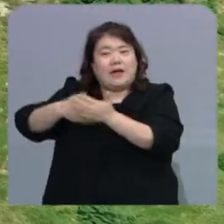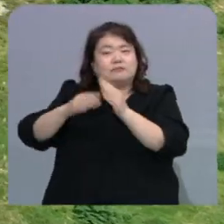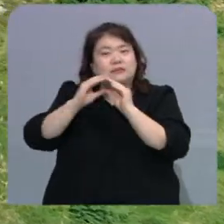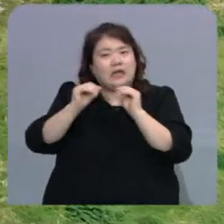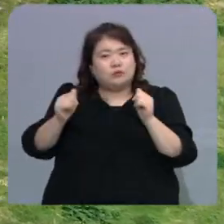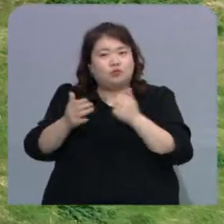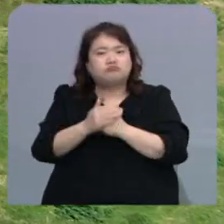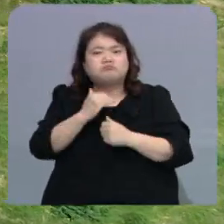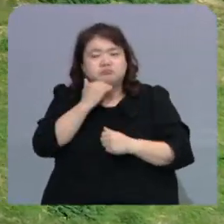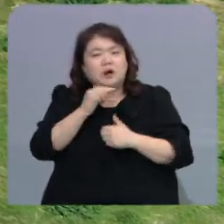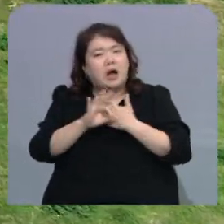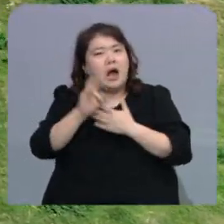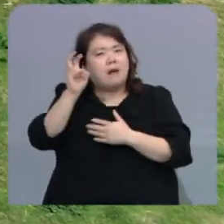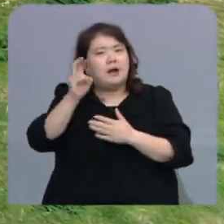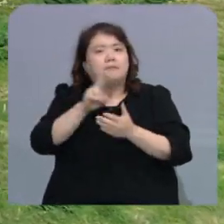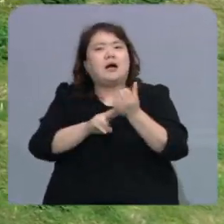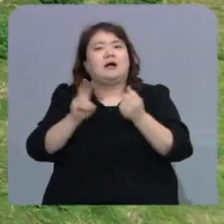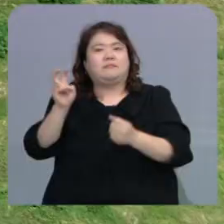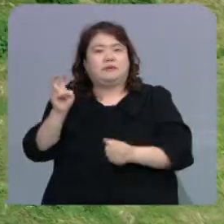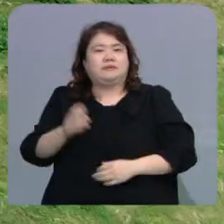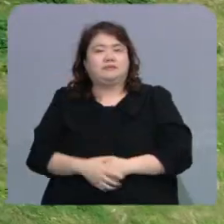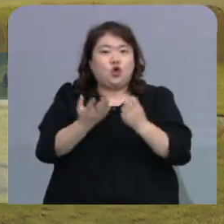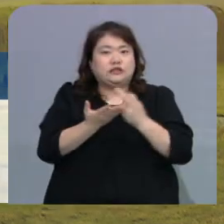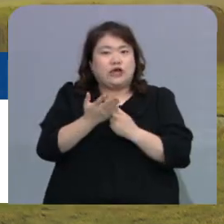조만간 분양이 이루어질 전망입니다.